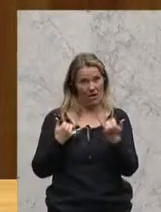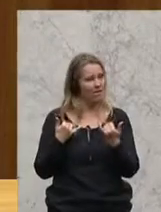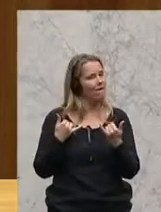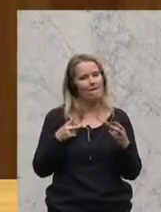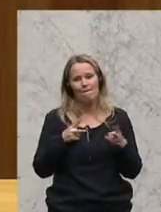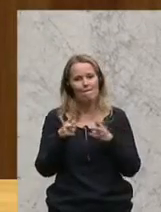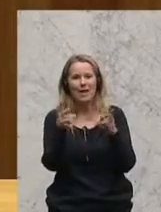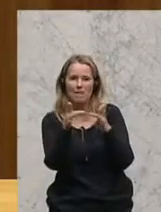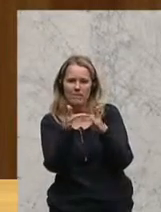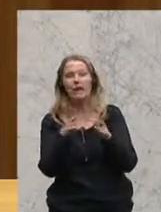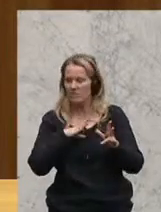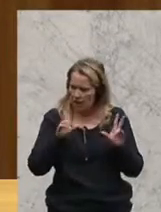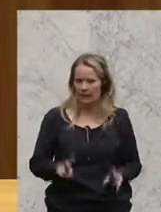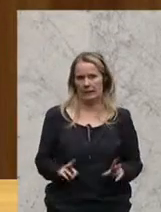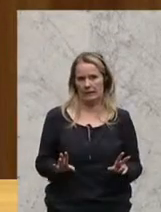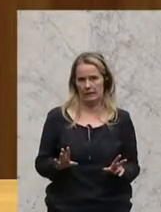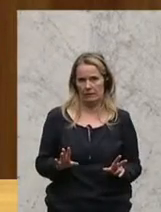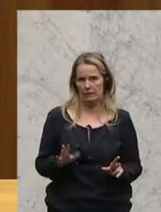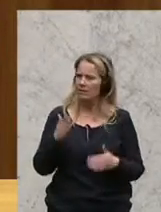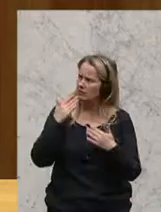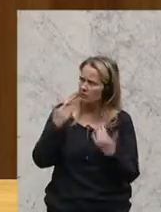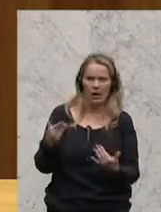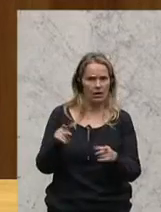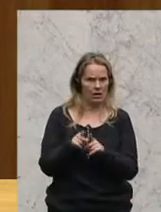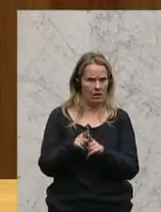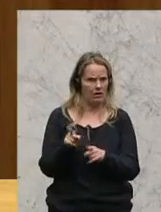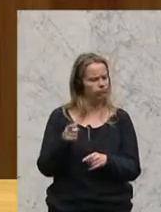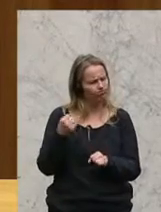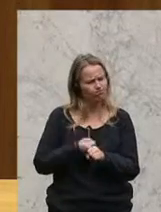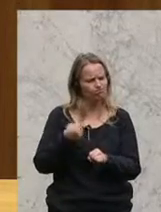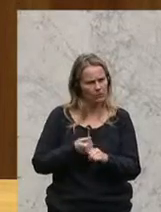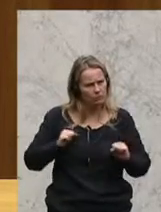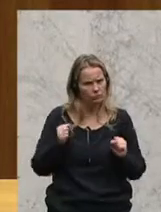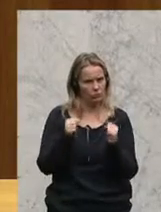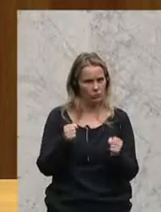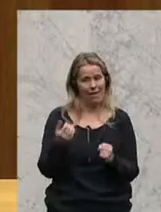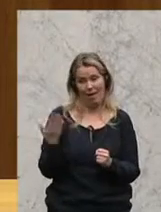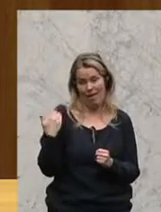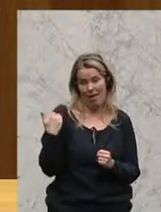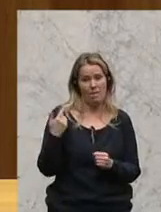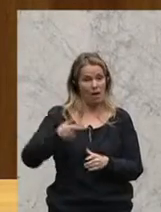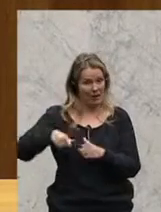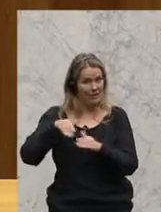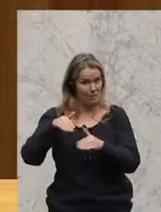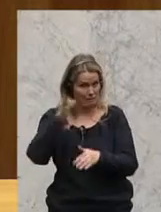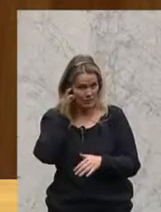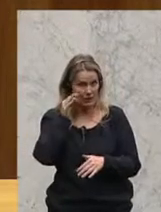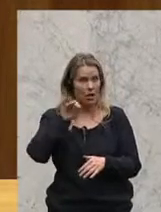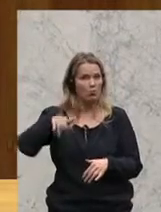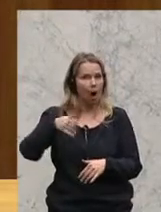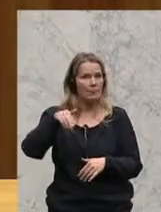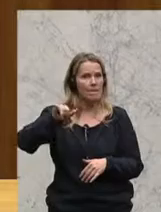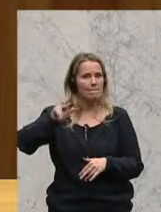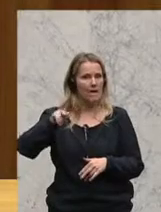richtigen Mittelweg gegangen. Und dank des, nicht zuletzt dank des unermüdlichen Einsatzes unserer ehemaligen Innenministerin Johanna Mikl